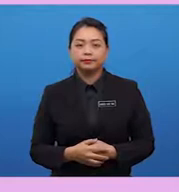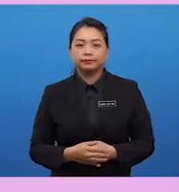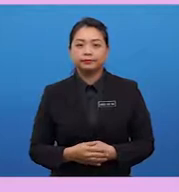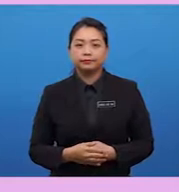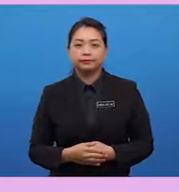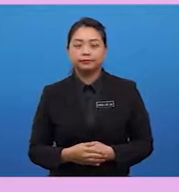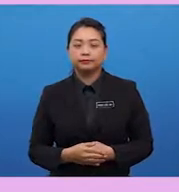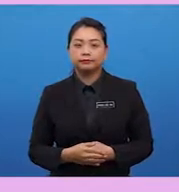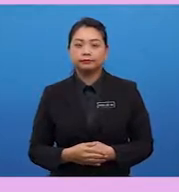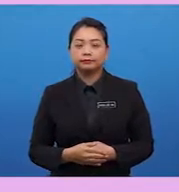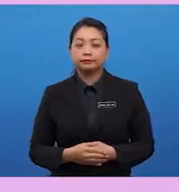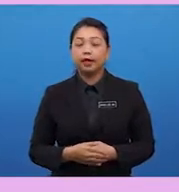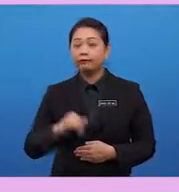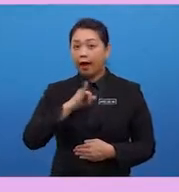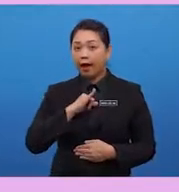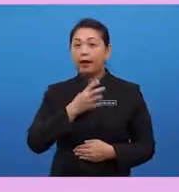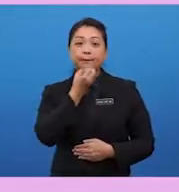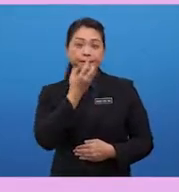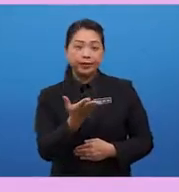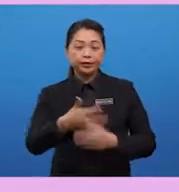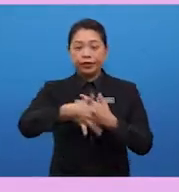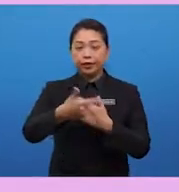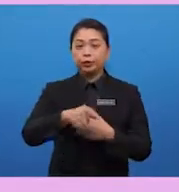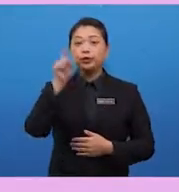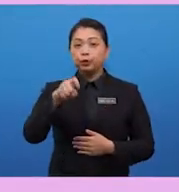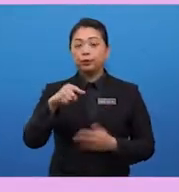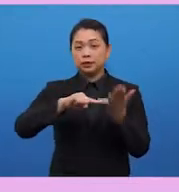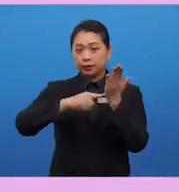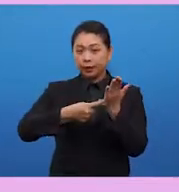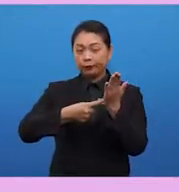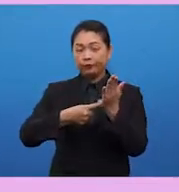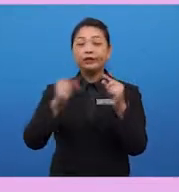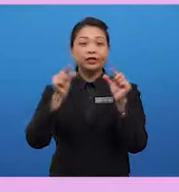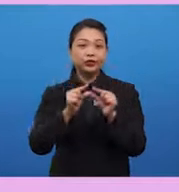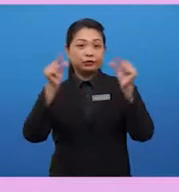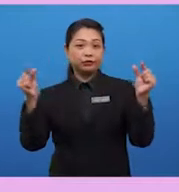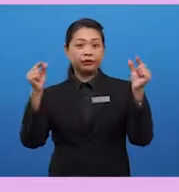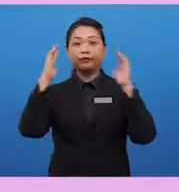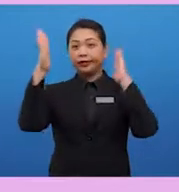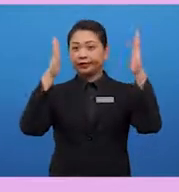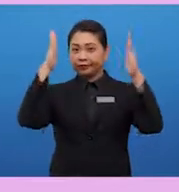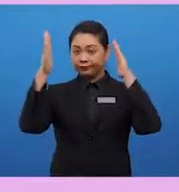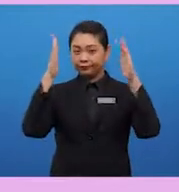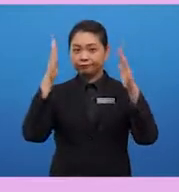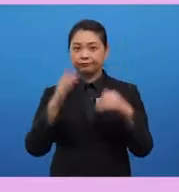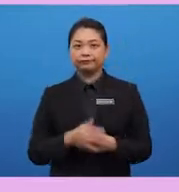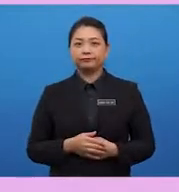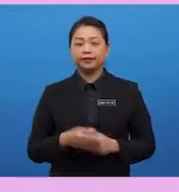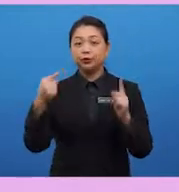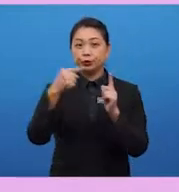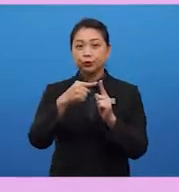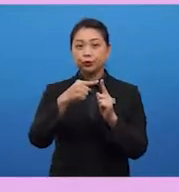As I have mentioned earlier, you got to start your email with a general greeting to her brother.